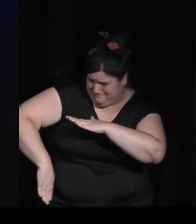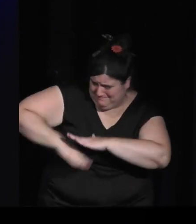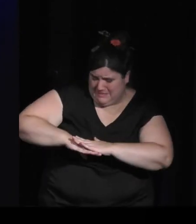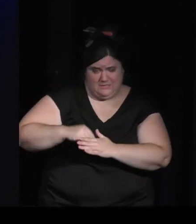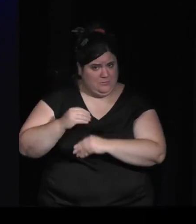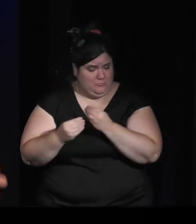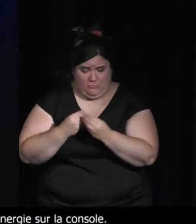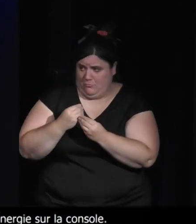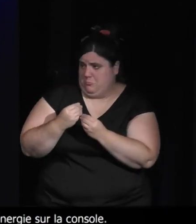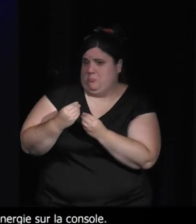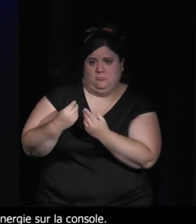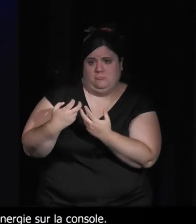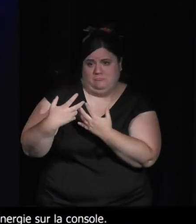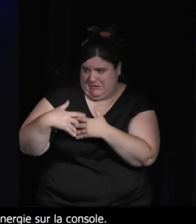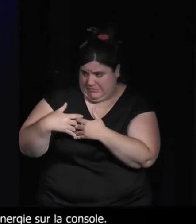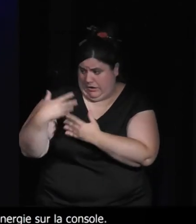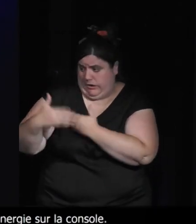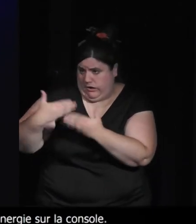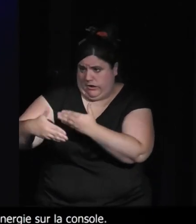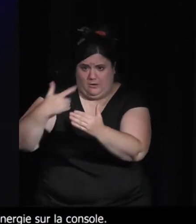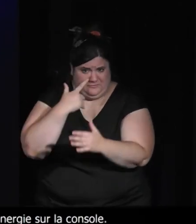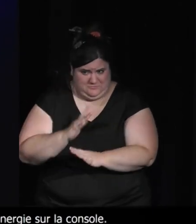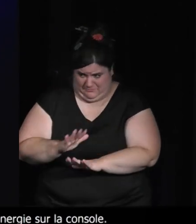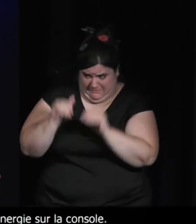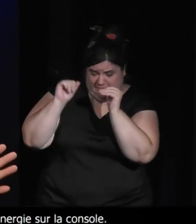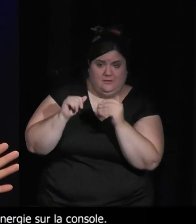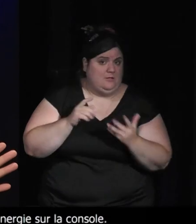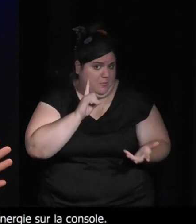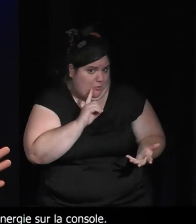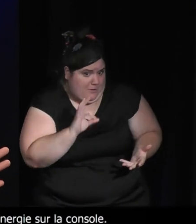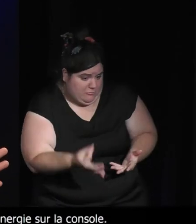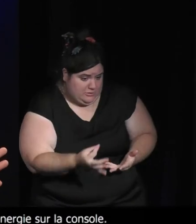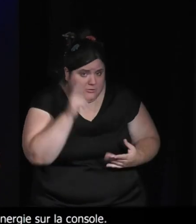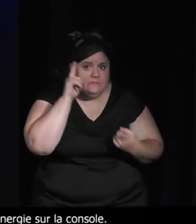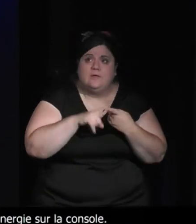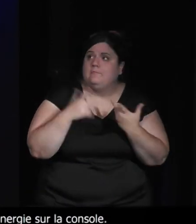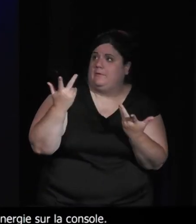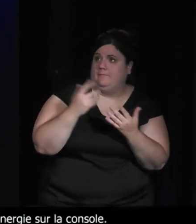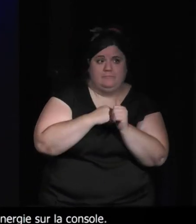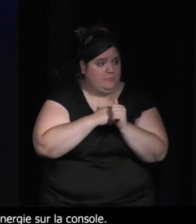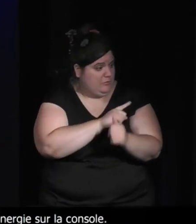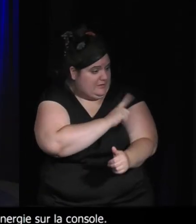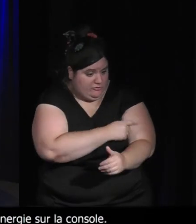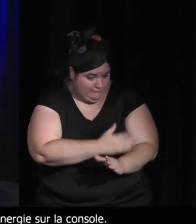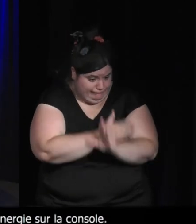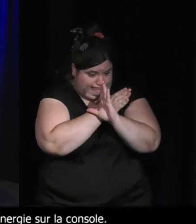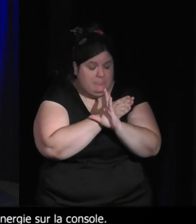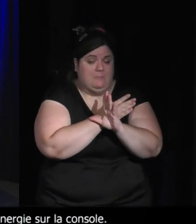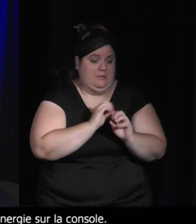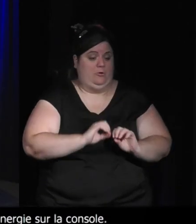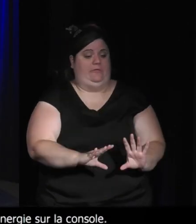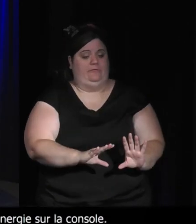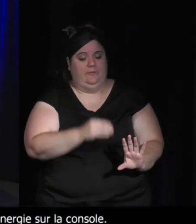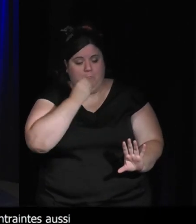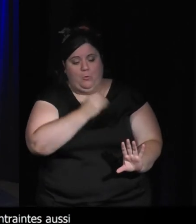des dispositifs low-tech de ce type, de l'intermittent computing. Mais ces contraintes drastiques, c'est les nôtres. Peut-être pour rebondir aussi sur